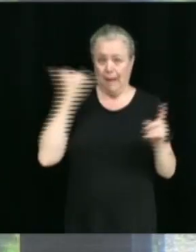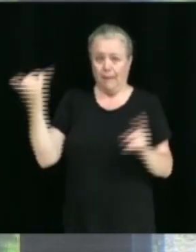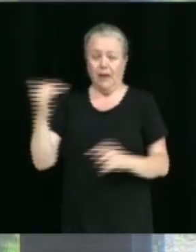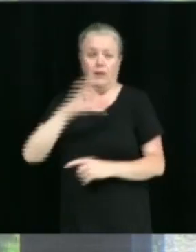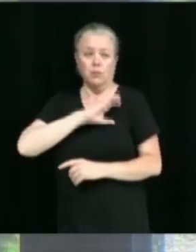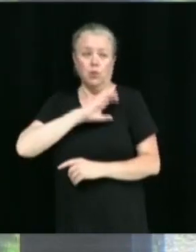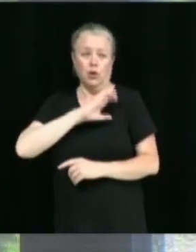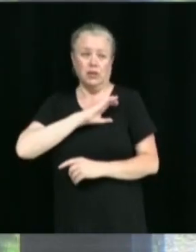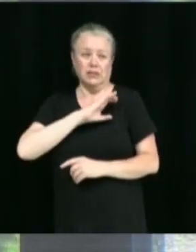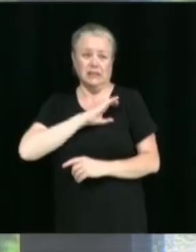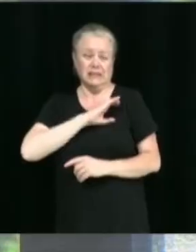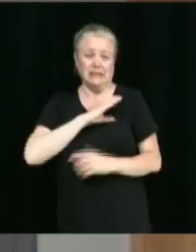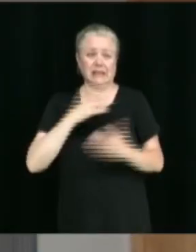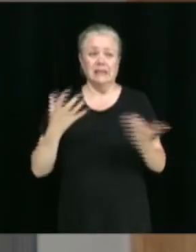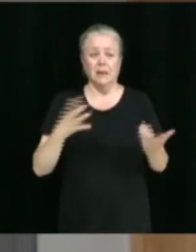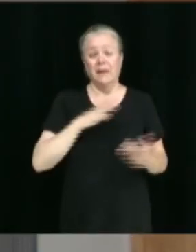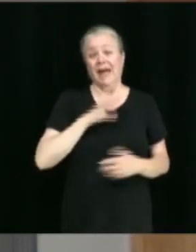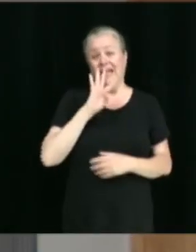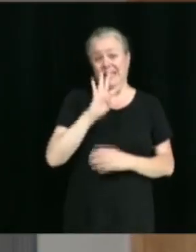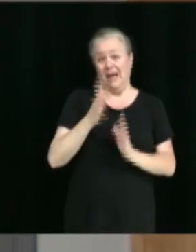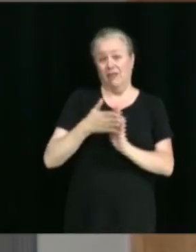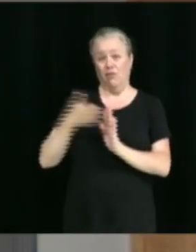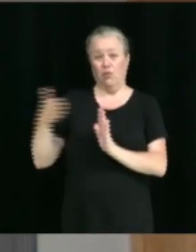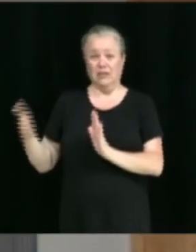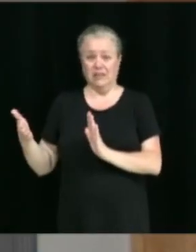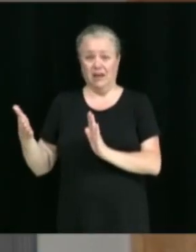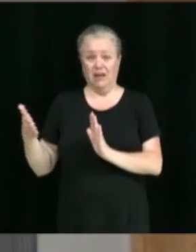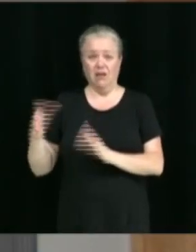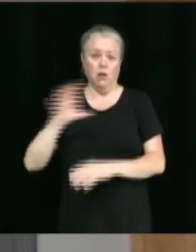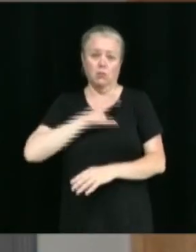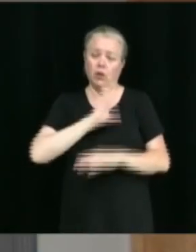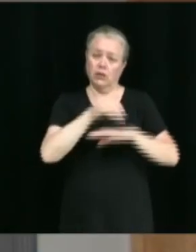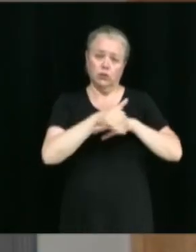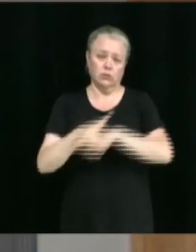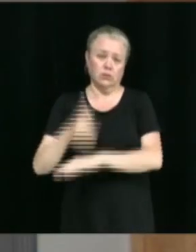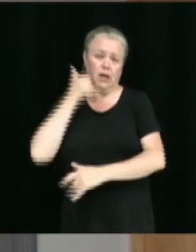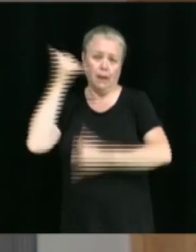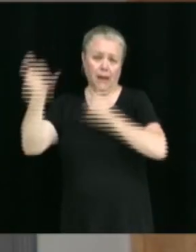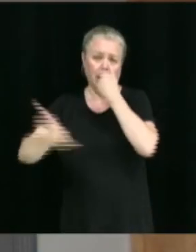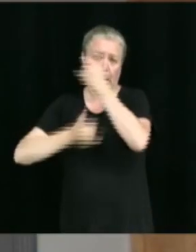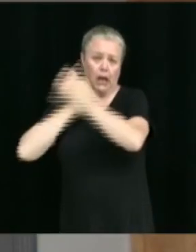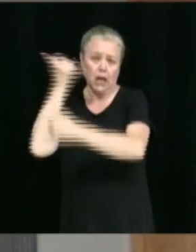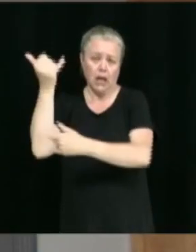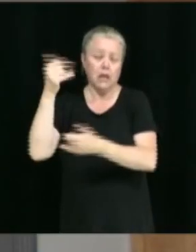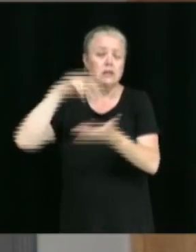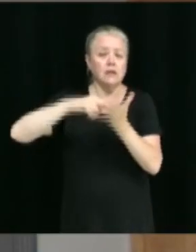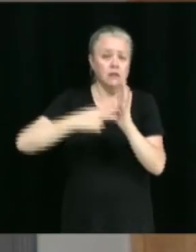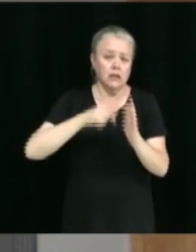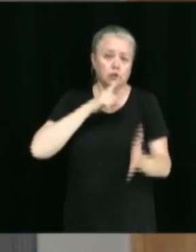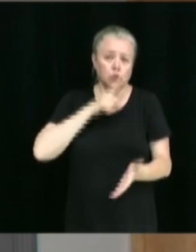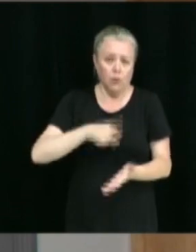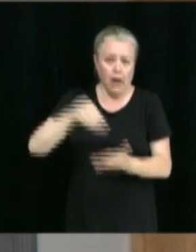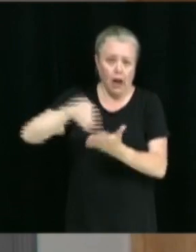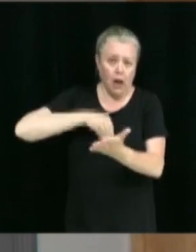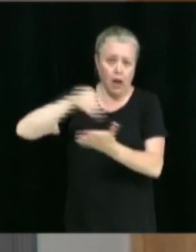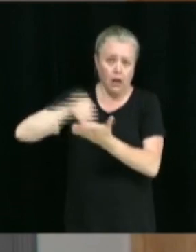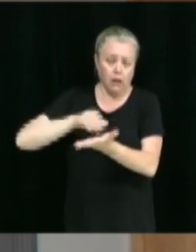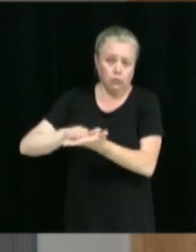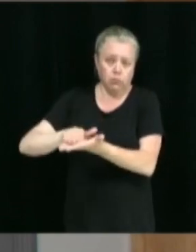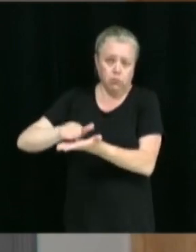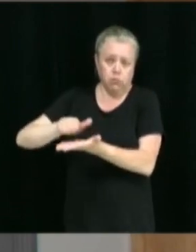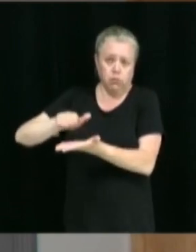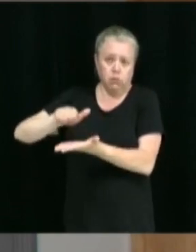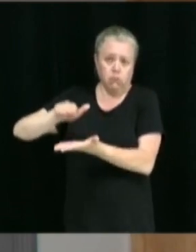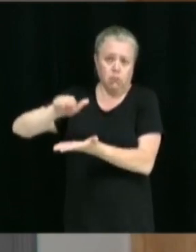moins minimum quatre voisins qu'on se connaît, qu'on appelle à tous les soirs. Ça fait que le dossier doit être quand même assez épais à la Sûreté du Québec.